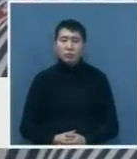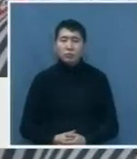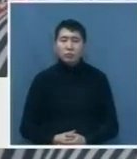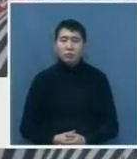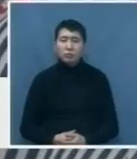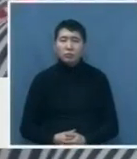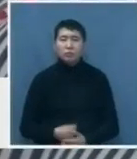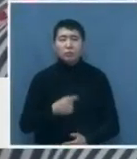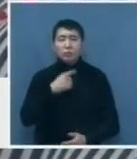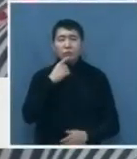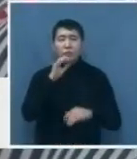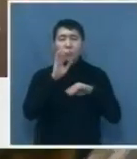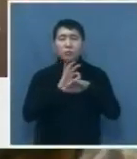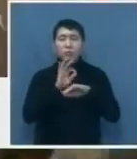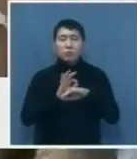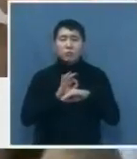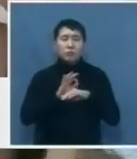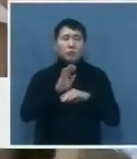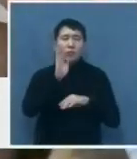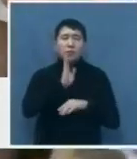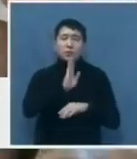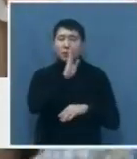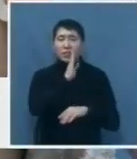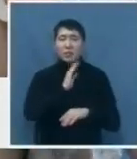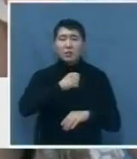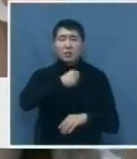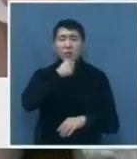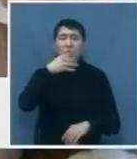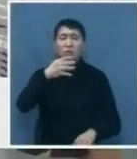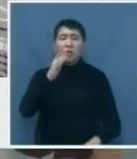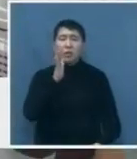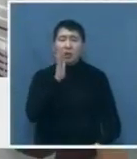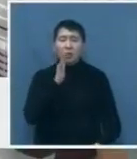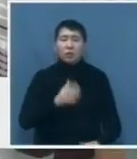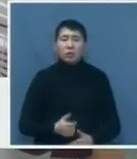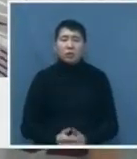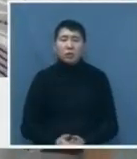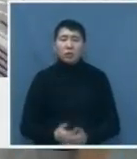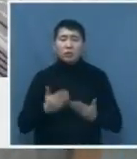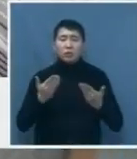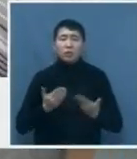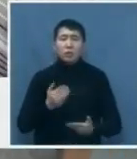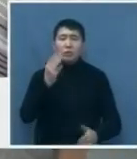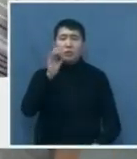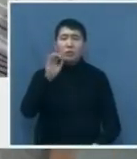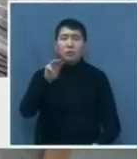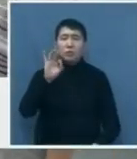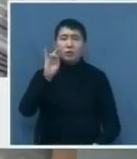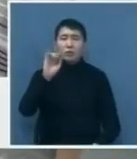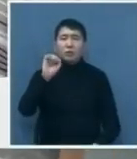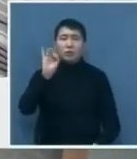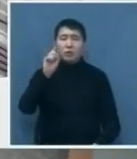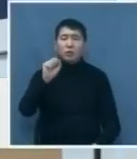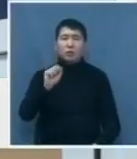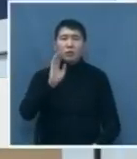всего заболеваниями мочеполовой системы сталкиваются женщины старше 40 лет. Ираида Копорина, жительница Шимонахинского района. Женщина